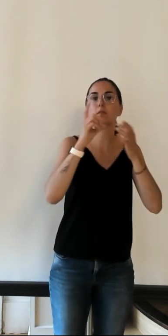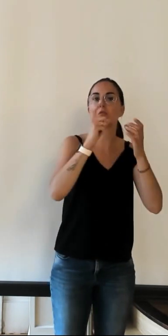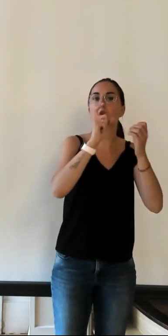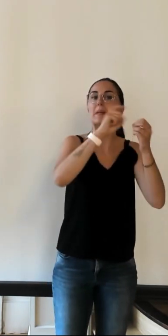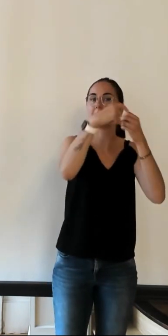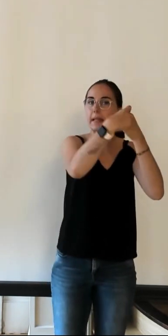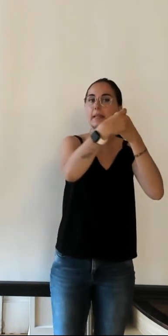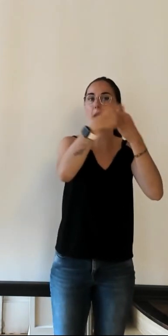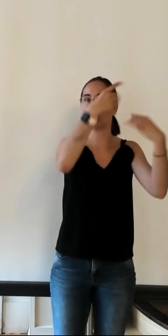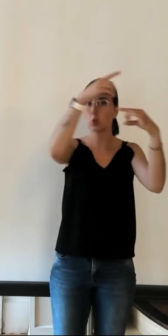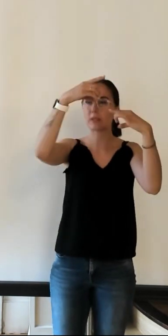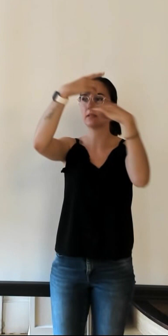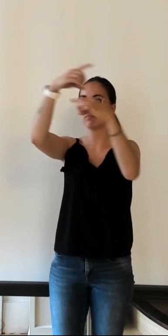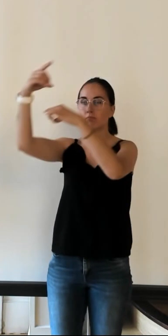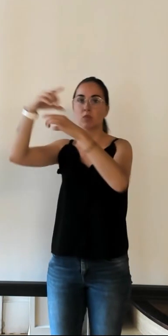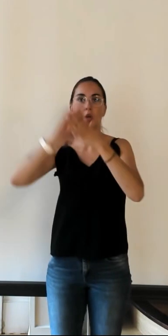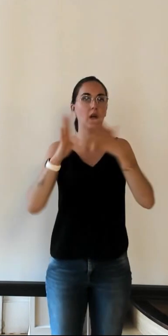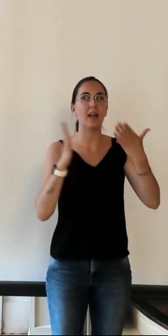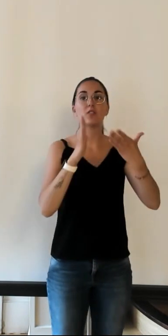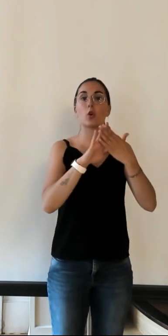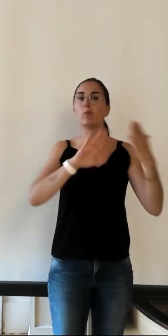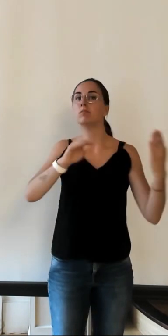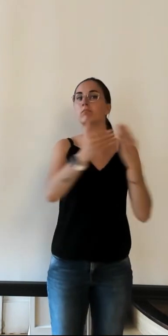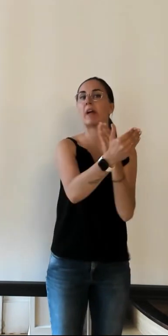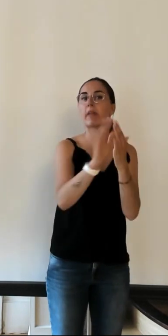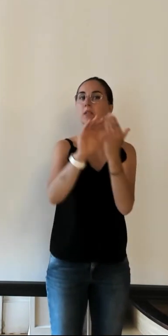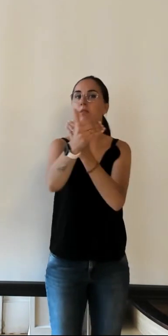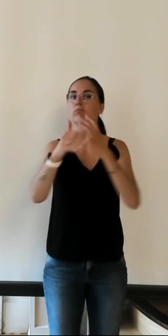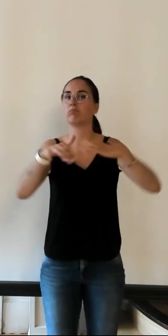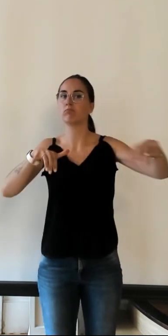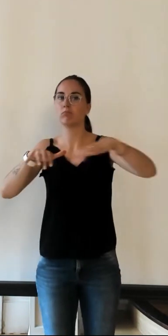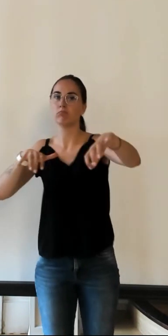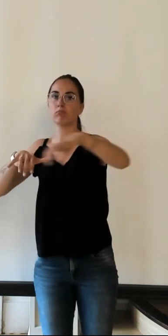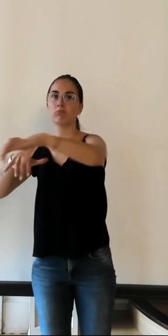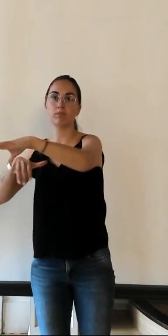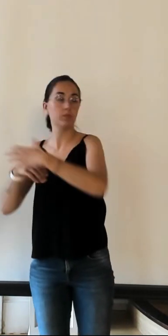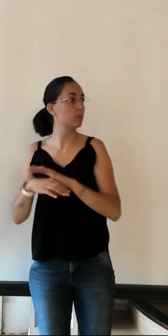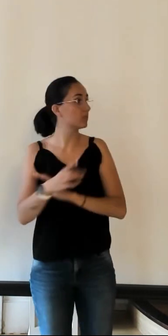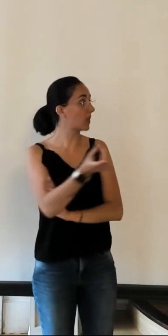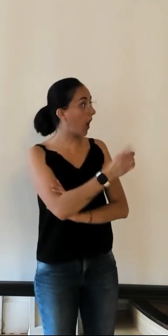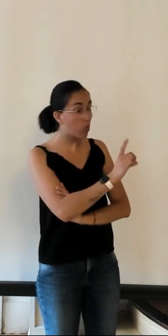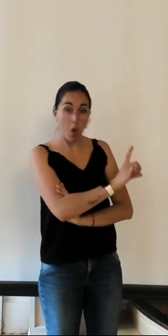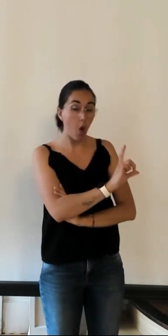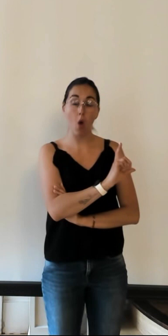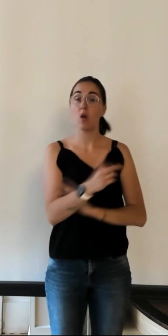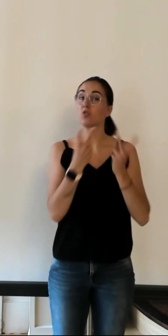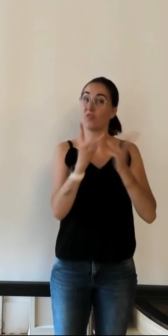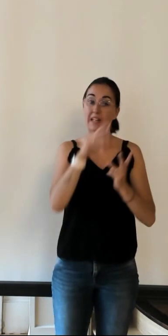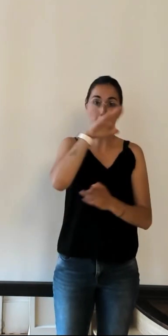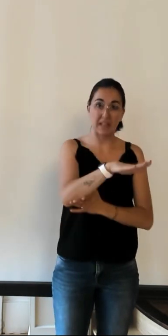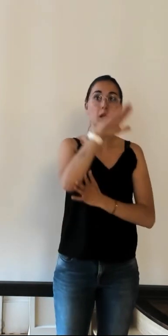ne sont pas des annexes ces syndicats ne sont pas des annexes du syndicat de Tours ah non non elles